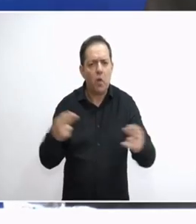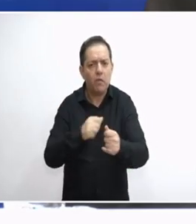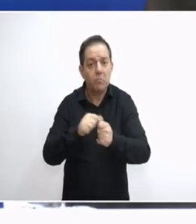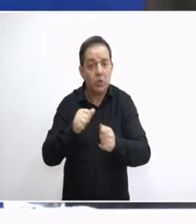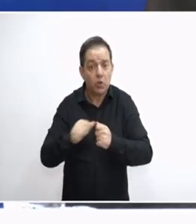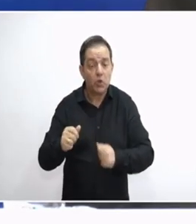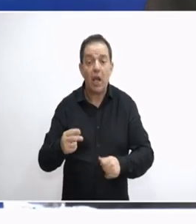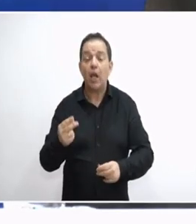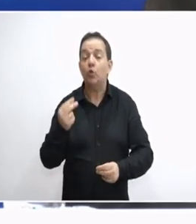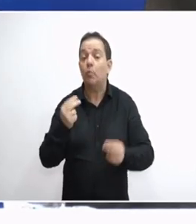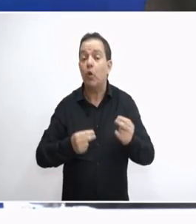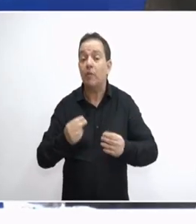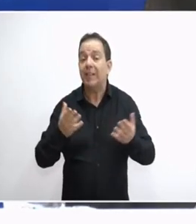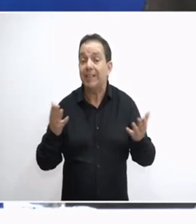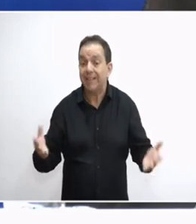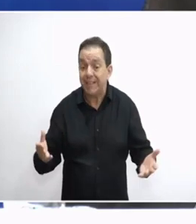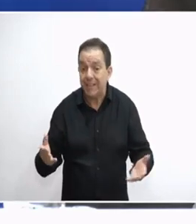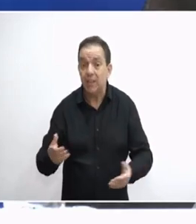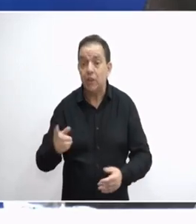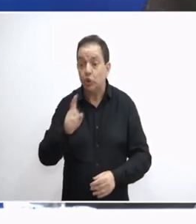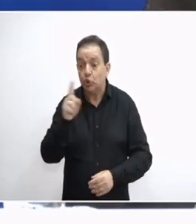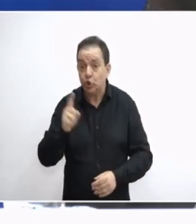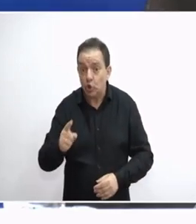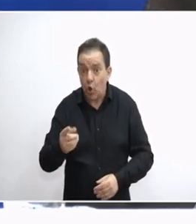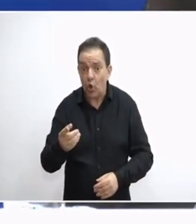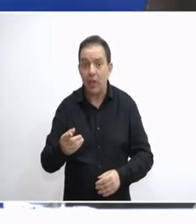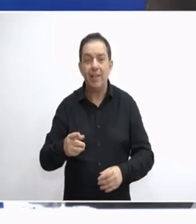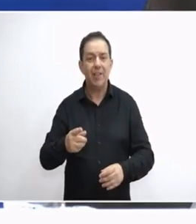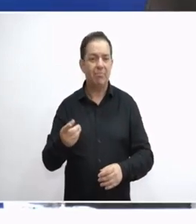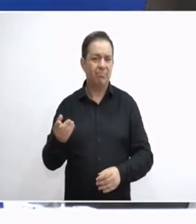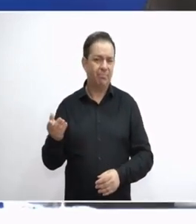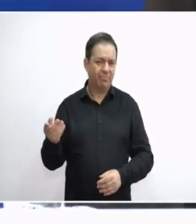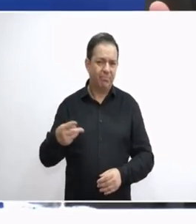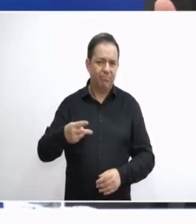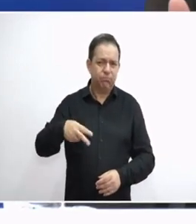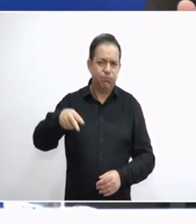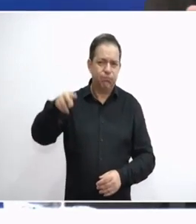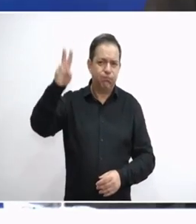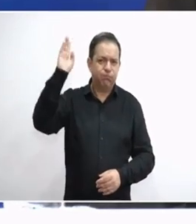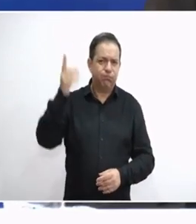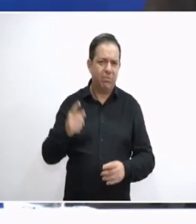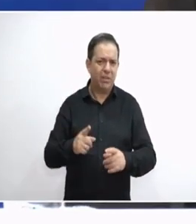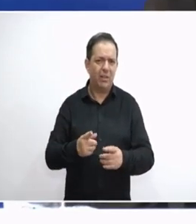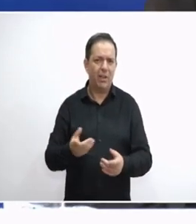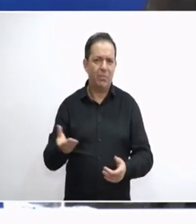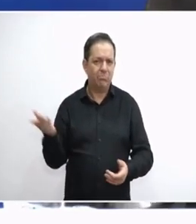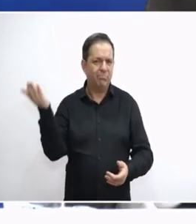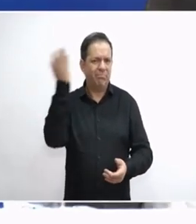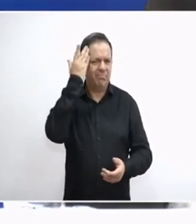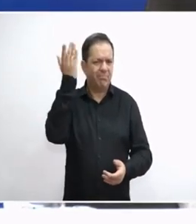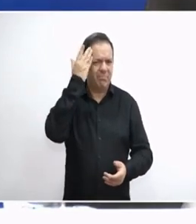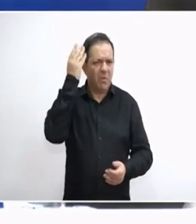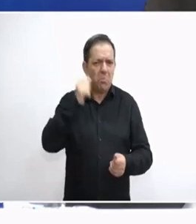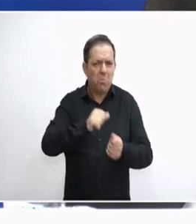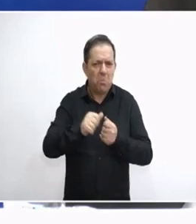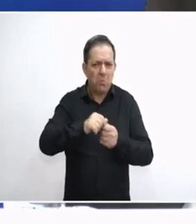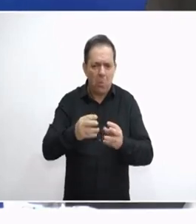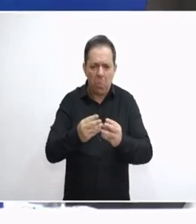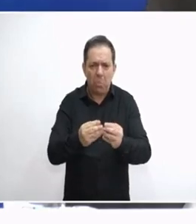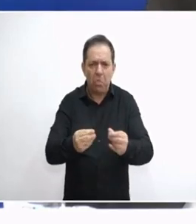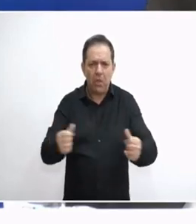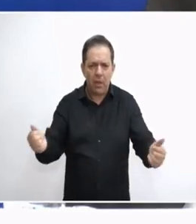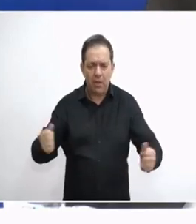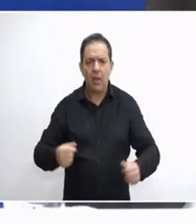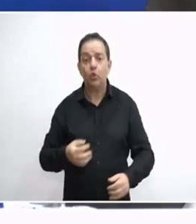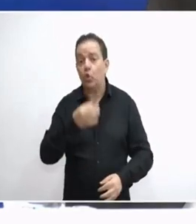το θέμα είναι το κόστος ανεβαίνει επιτακτικά, με αποτέλεσμα να κρύβει, εμένα το θέλετε, να πατάσει κάθε μισθό. Η αλήθεια